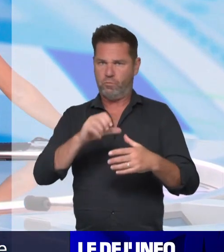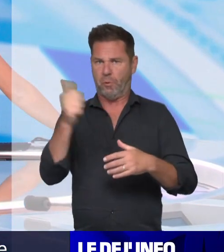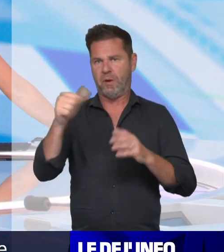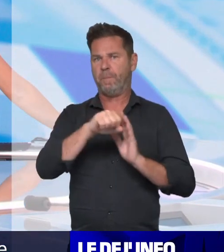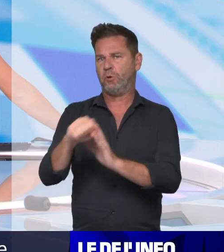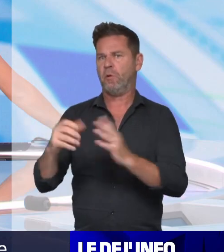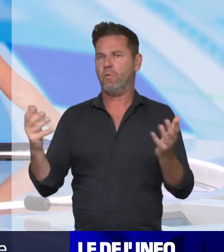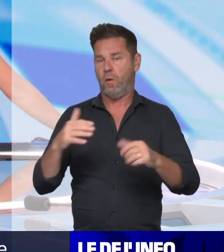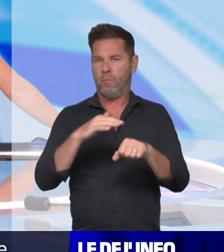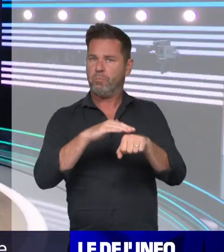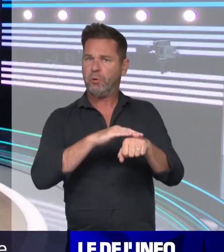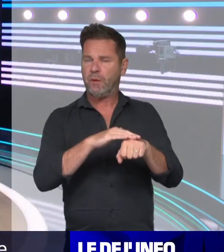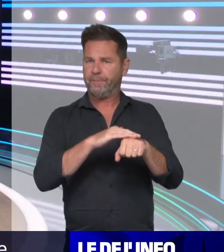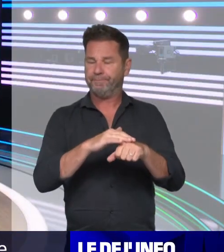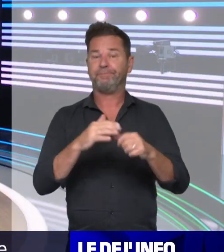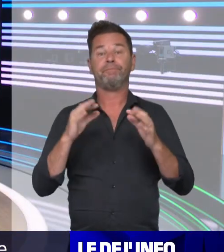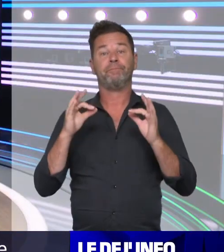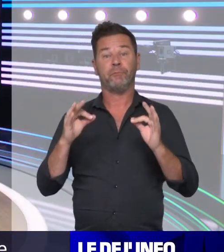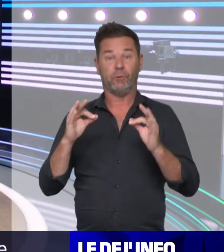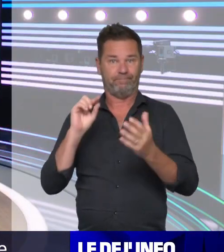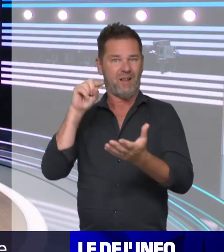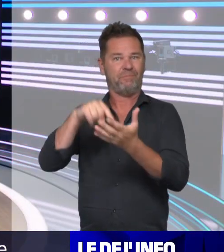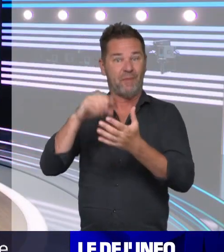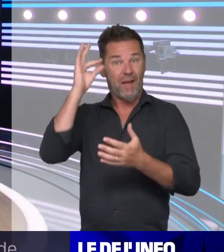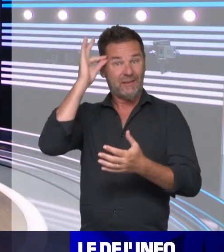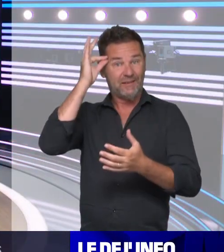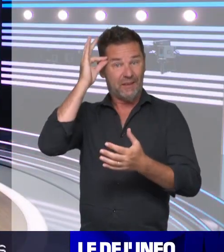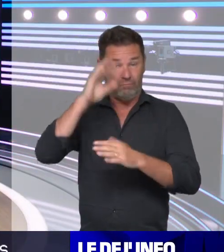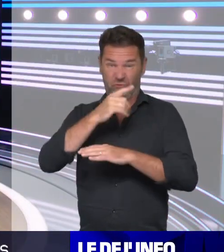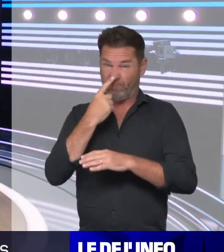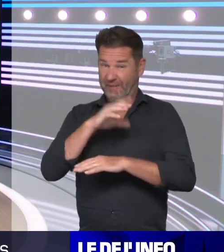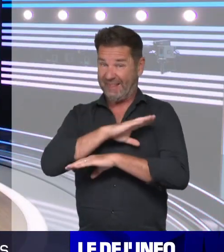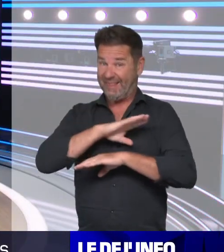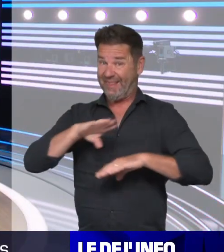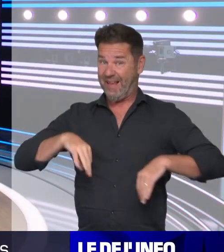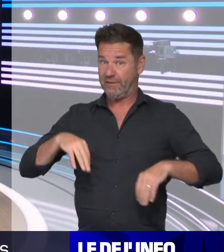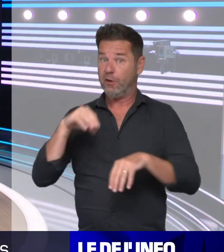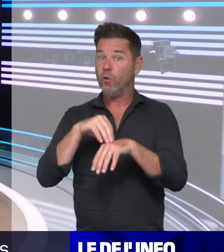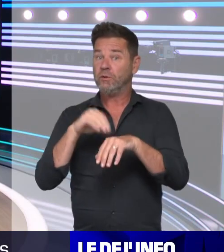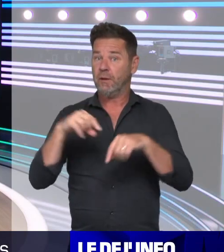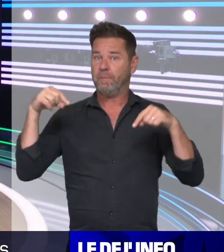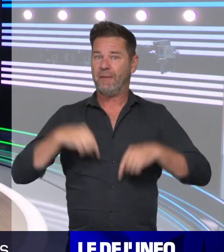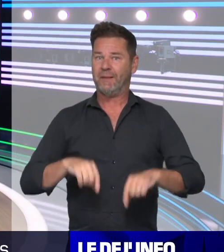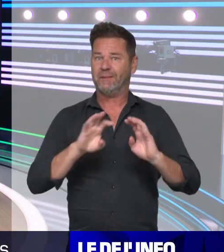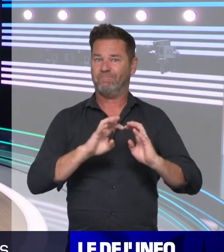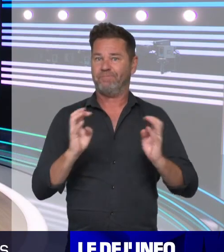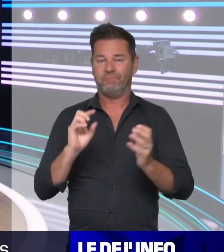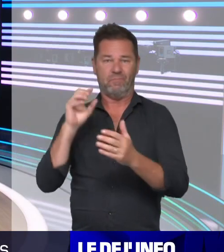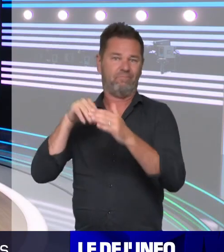Société Radio-Canada — Aujourd'hui, notamment du côté du palais de l'Elysée, sans doute le dernier conseil des ministres du côté du palais de'Elysée,